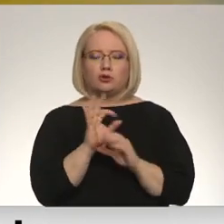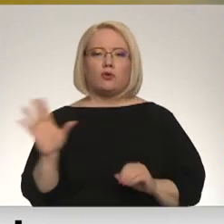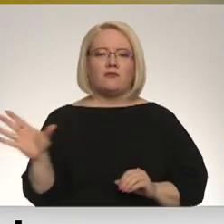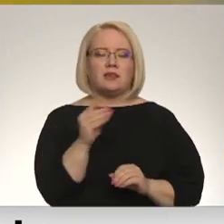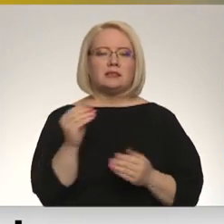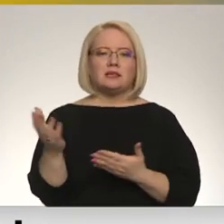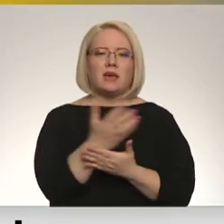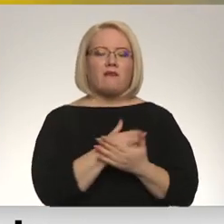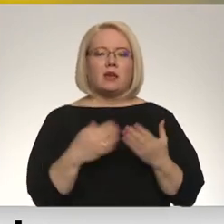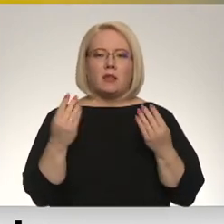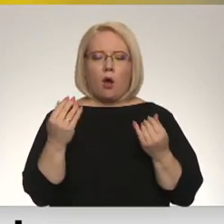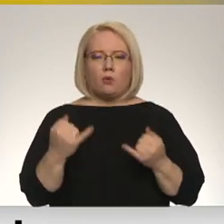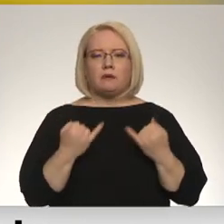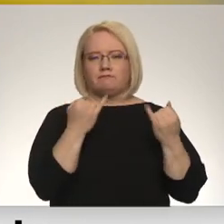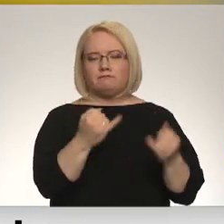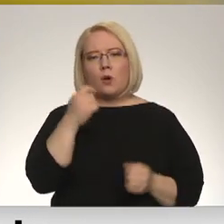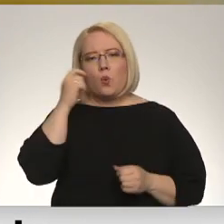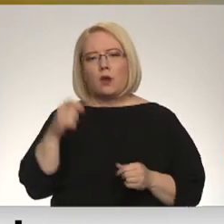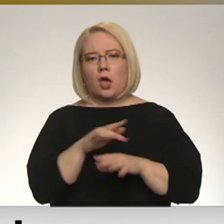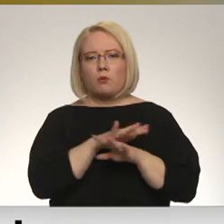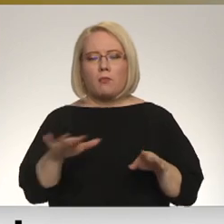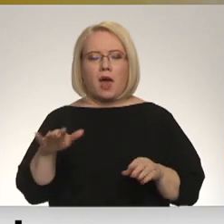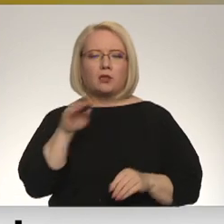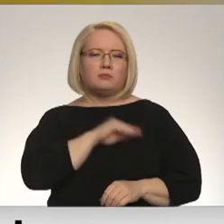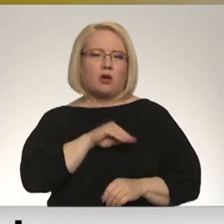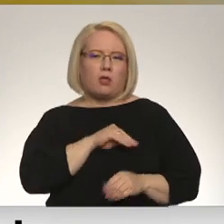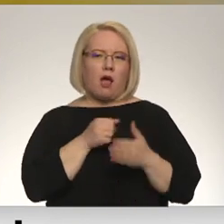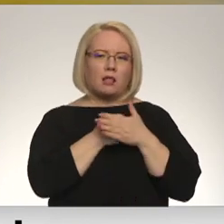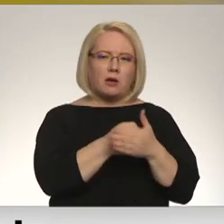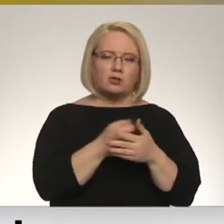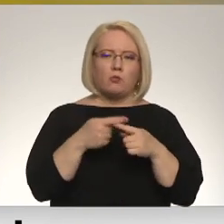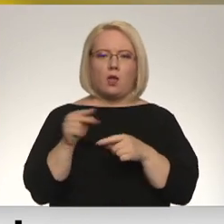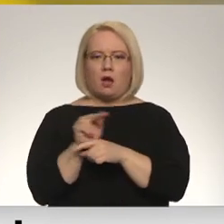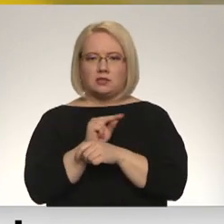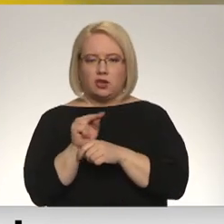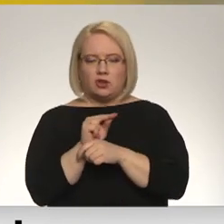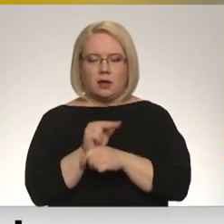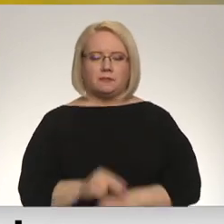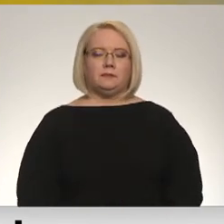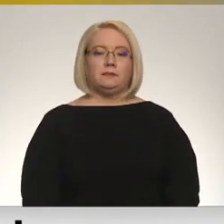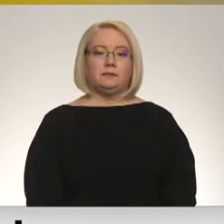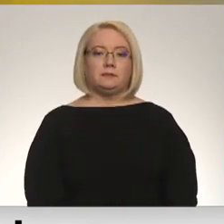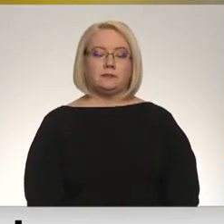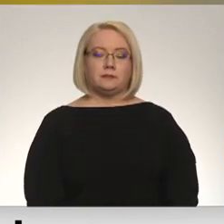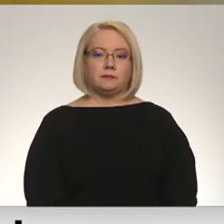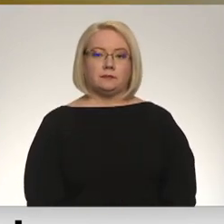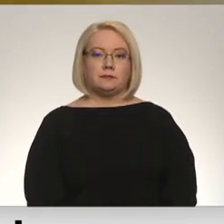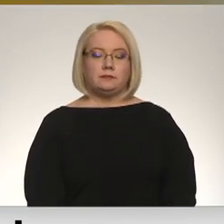savāk tie līdzekļi tiks veltīti Ukraiņu bērnu psiholoģiskajam atbalstam un ārstēšanai. Turpinu Madar Līcīte.